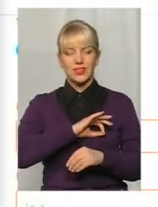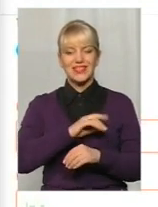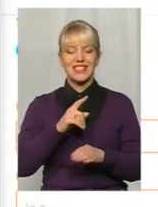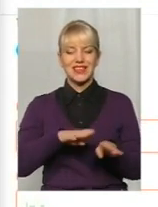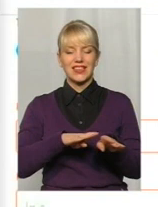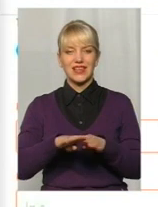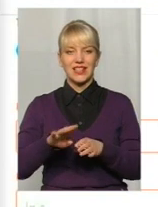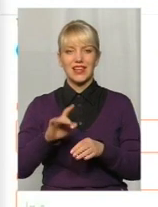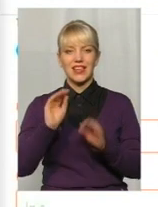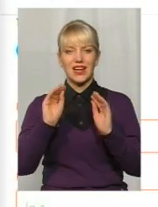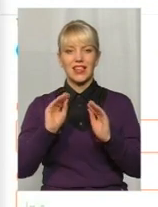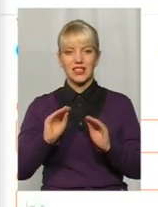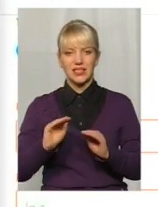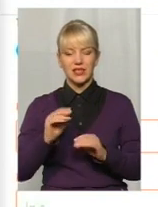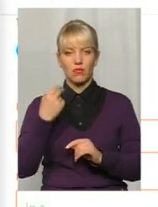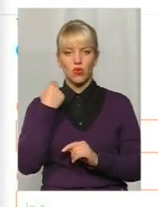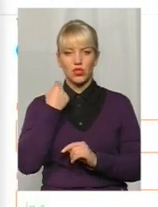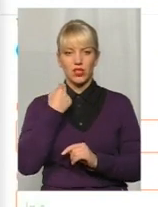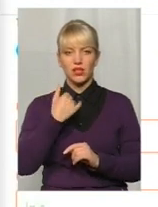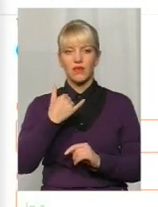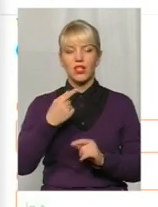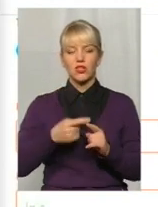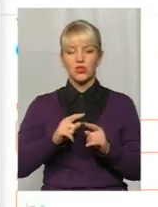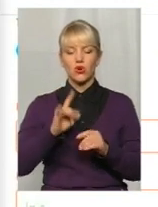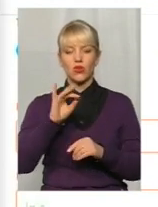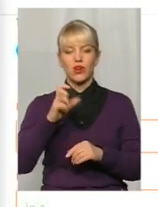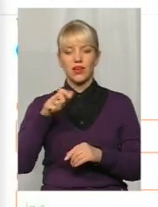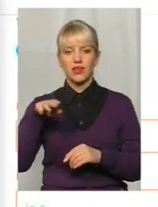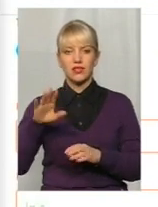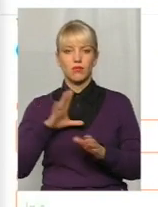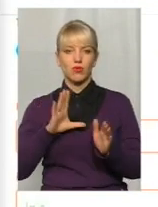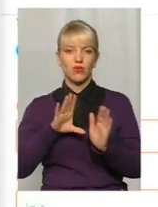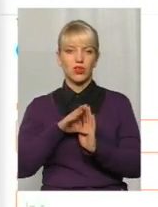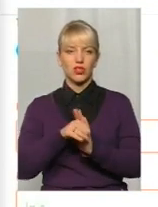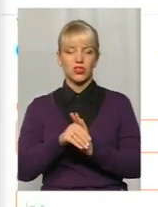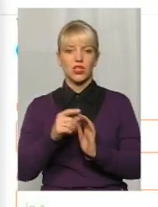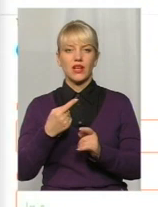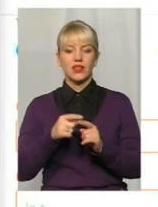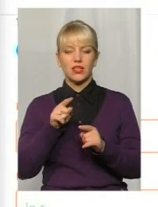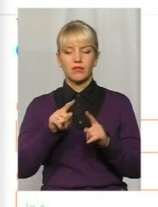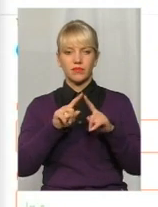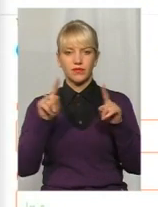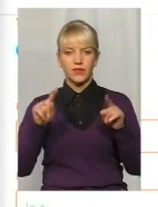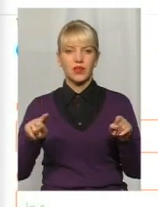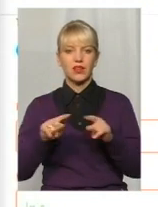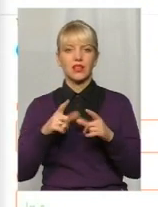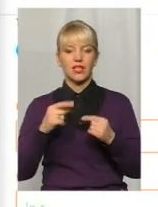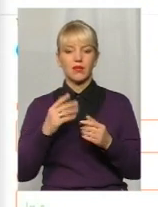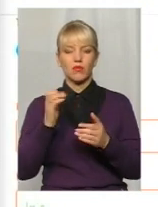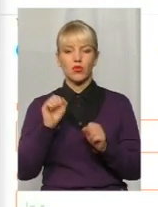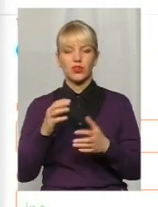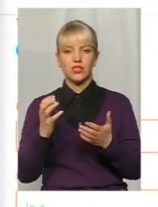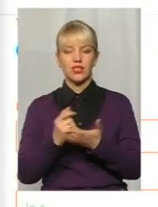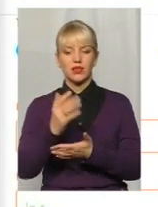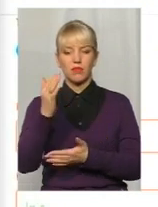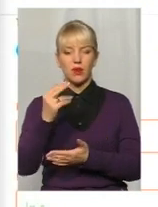До цього реєстру було 6 лютого цього року включено ще один розділ, в якому можна знайти перелік боржників,